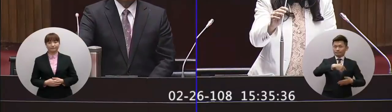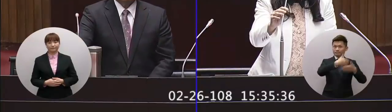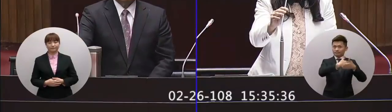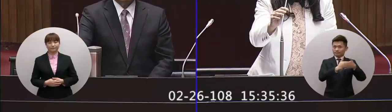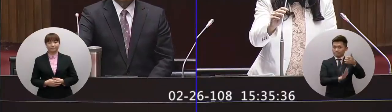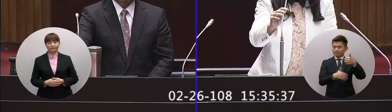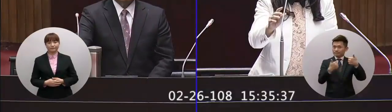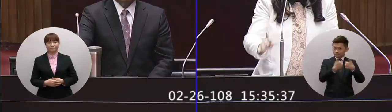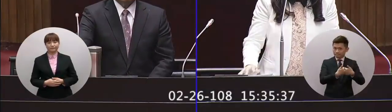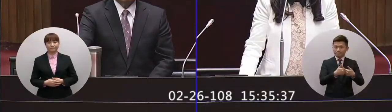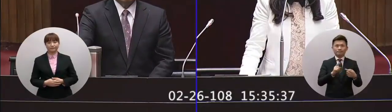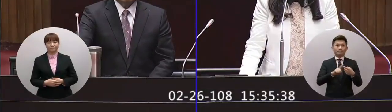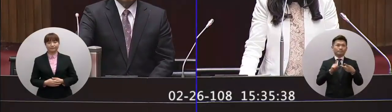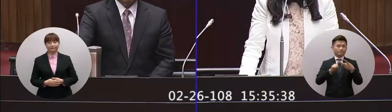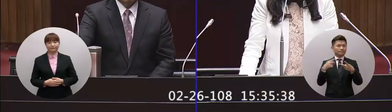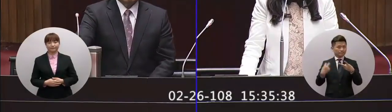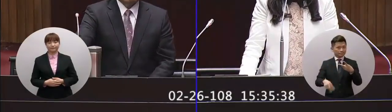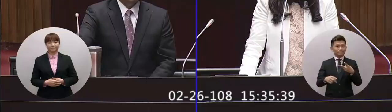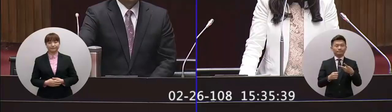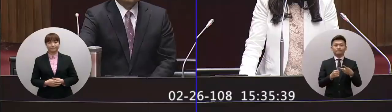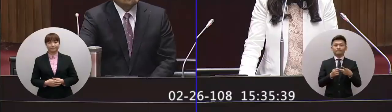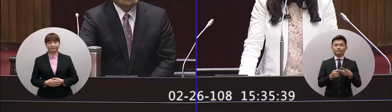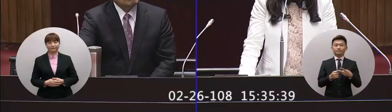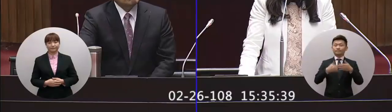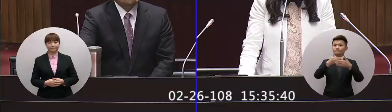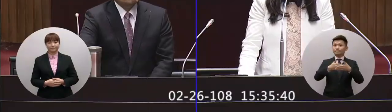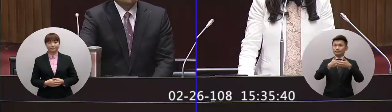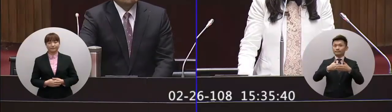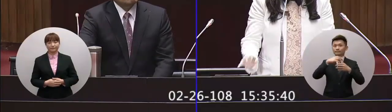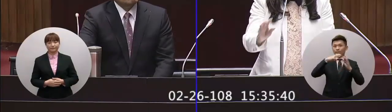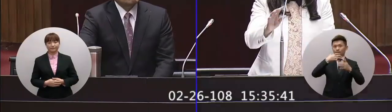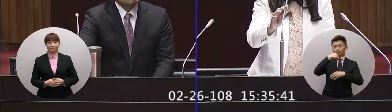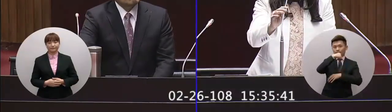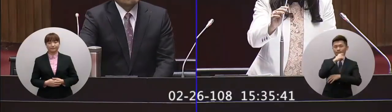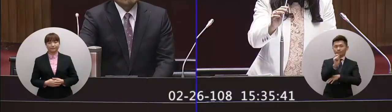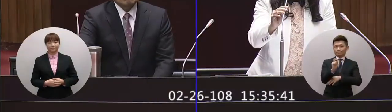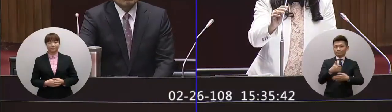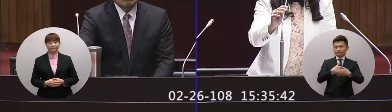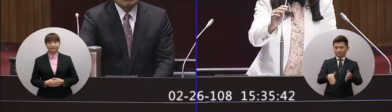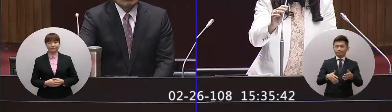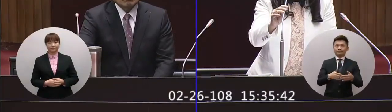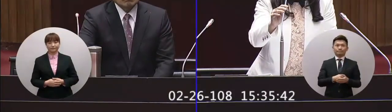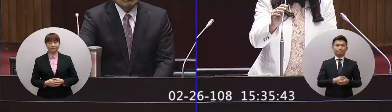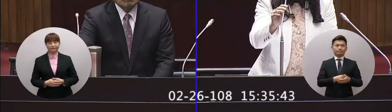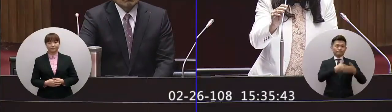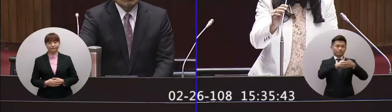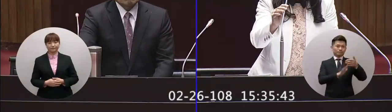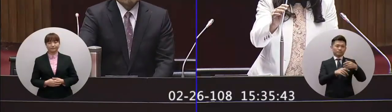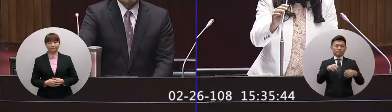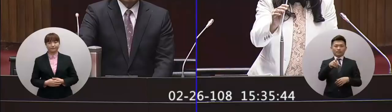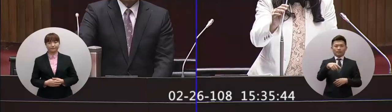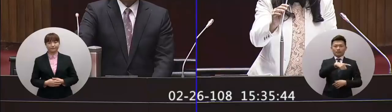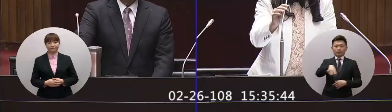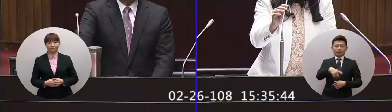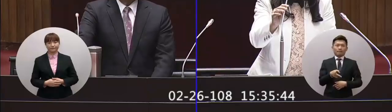委員會以及這個大陸的國台辦台灣的大陸委員會已經都沒有來往